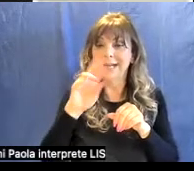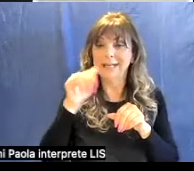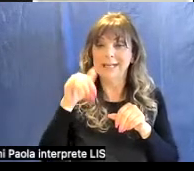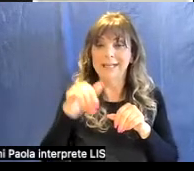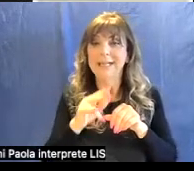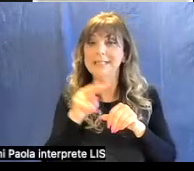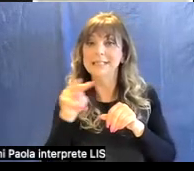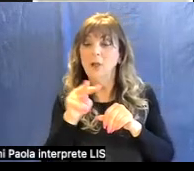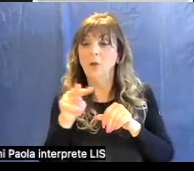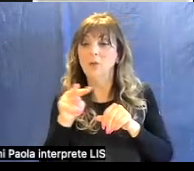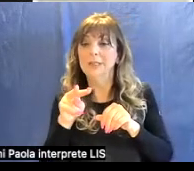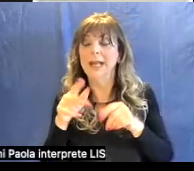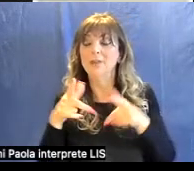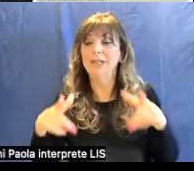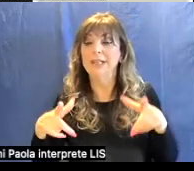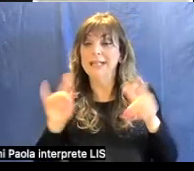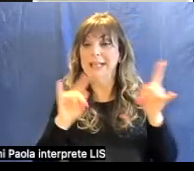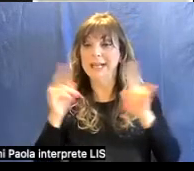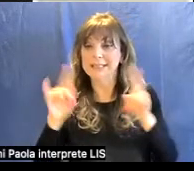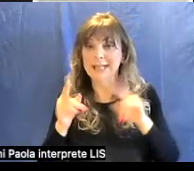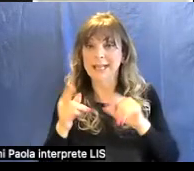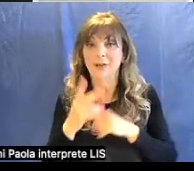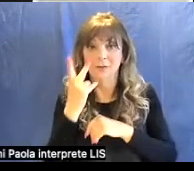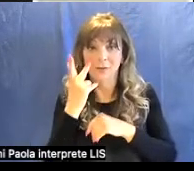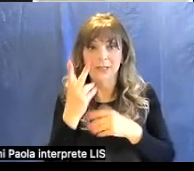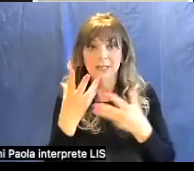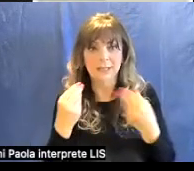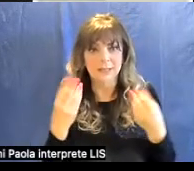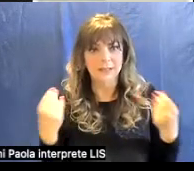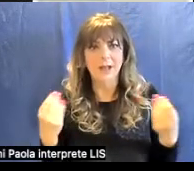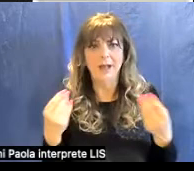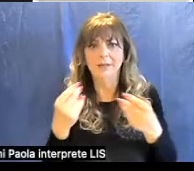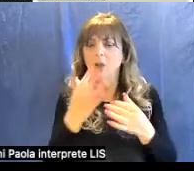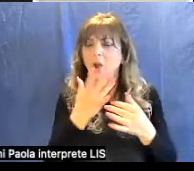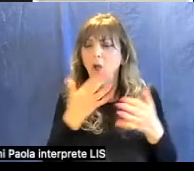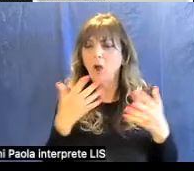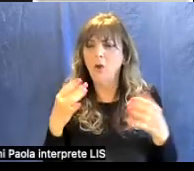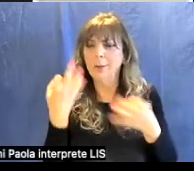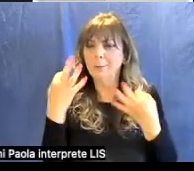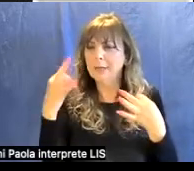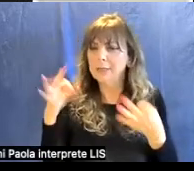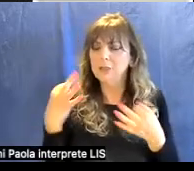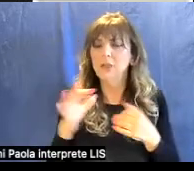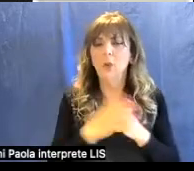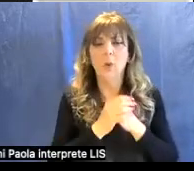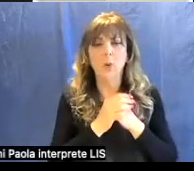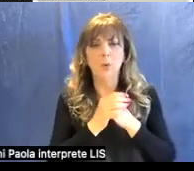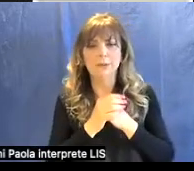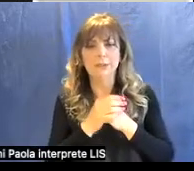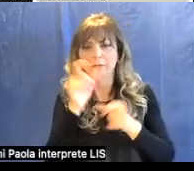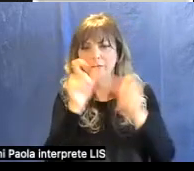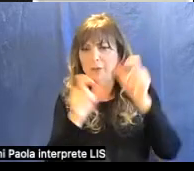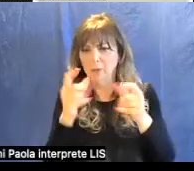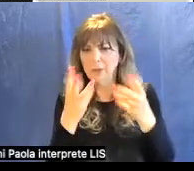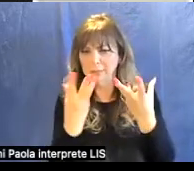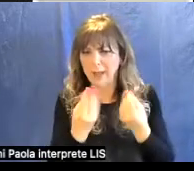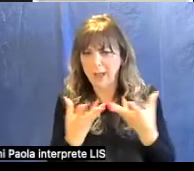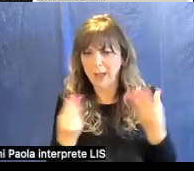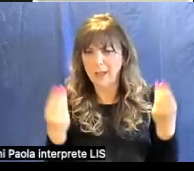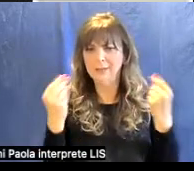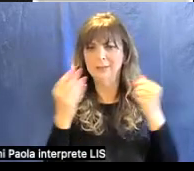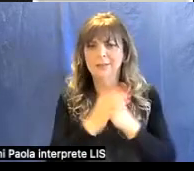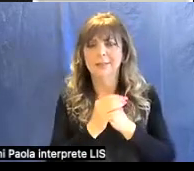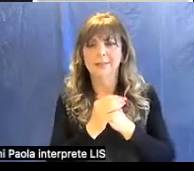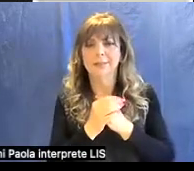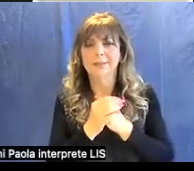anche qui vedete grande presenza di materiali preziosi grande quantità di figure quindi